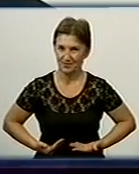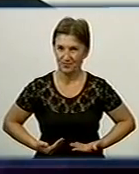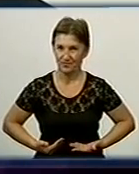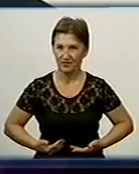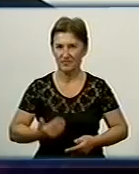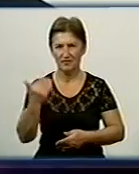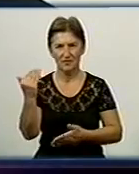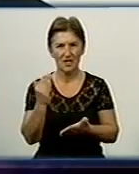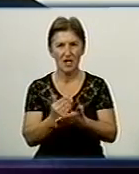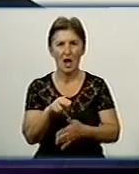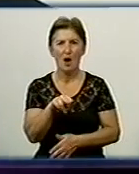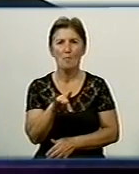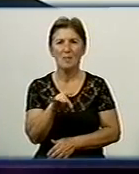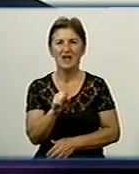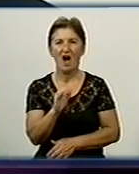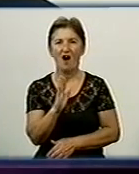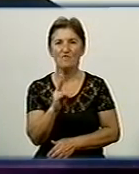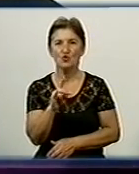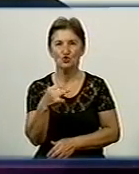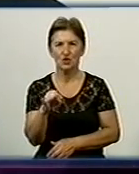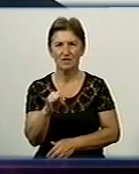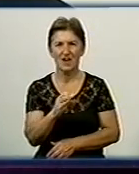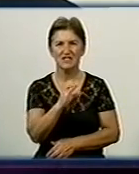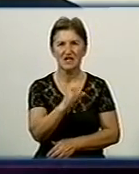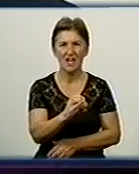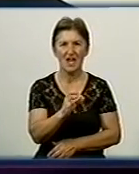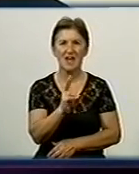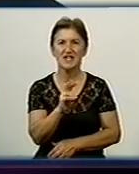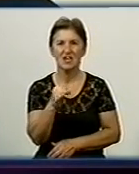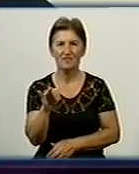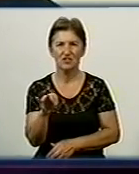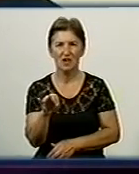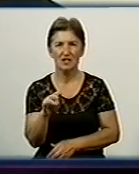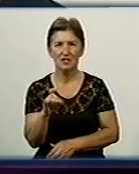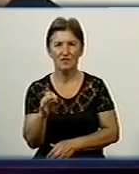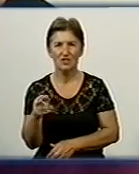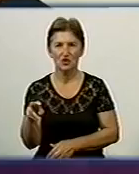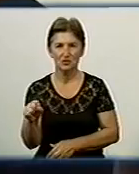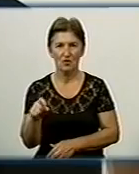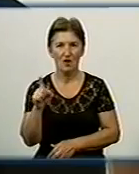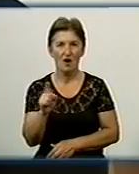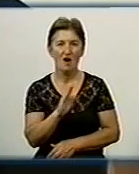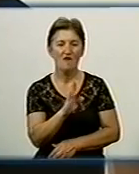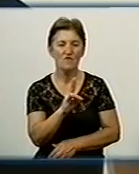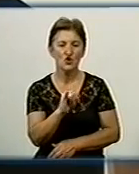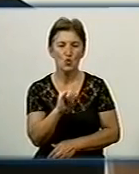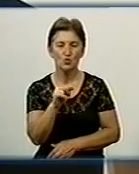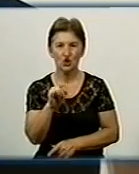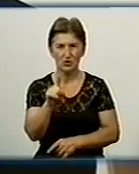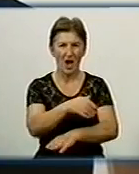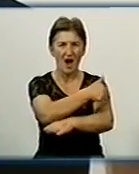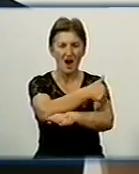є правнічкою Сергія Кириловича Соколова-Бородкіна, ну, внучатою. Цілий квартал